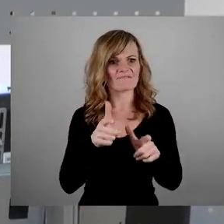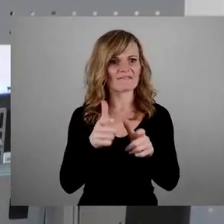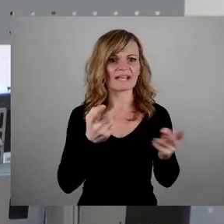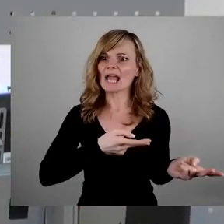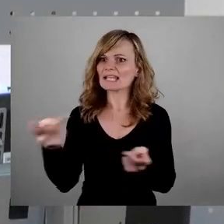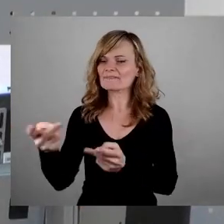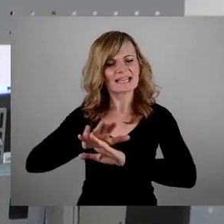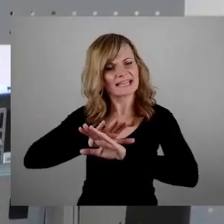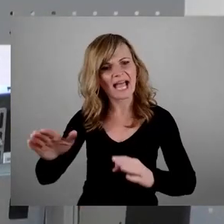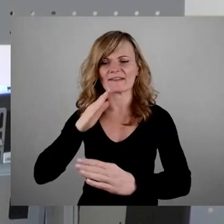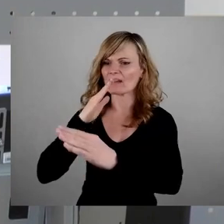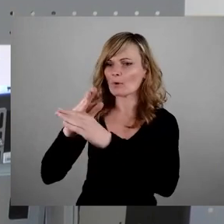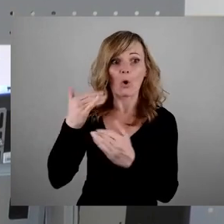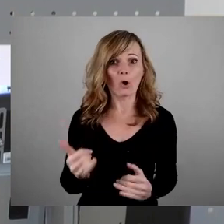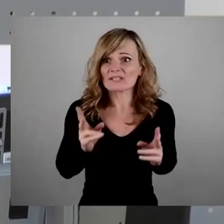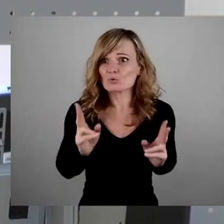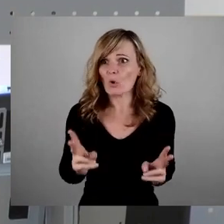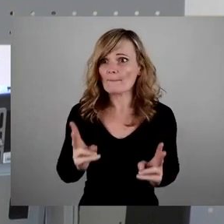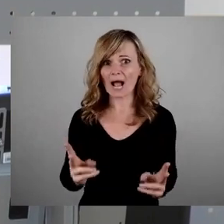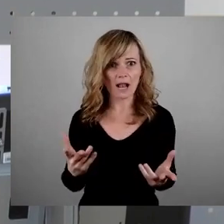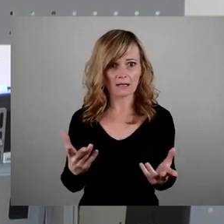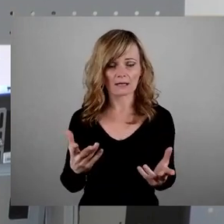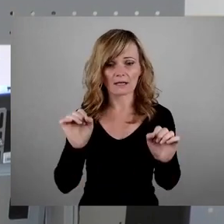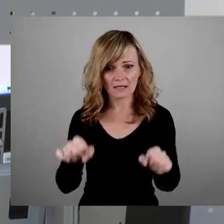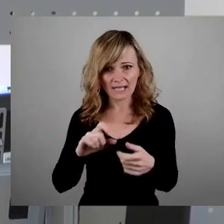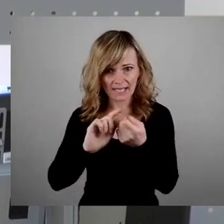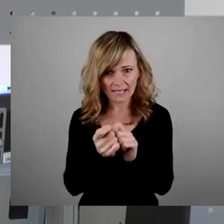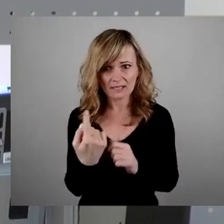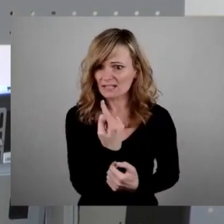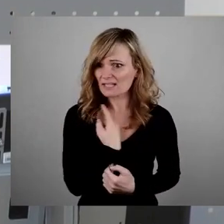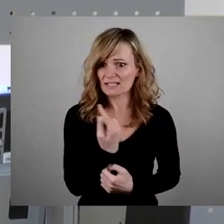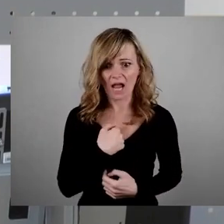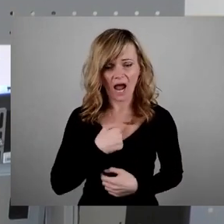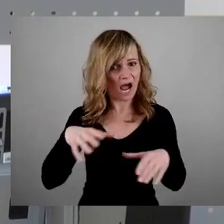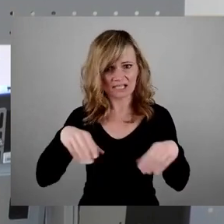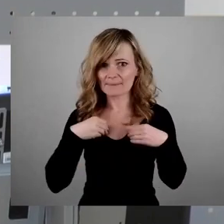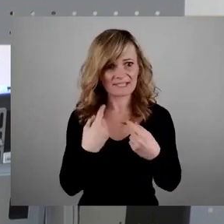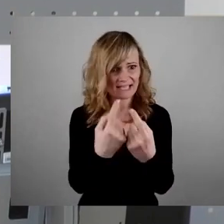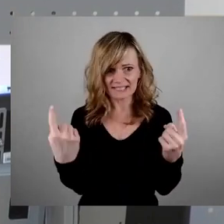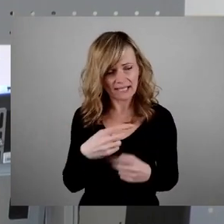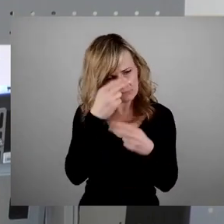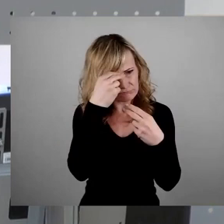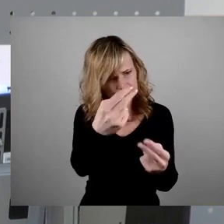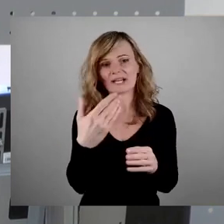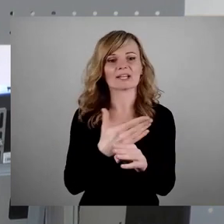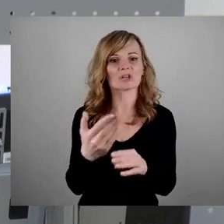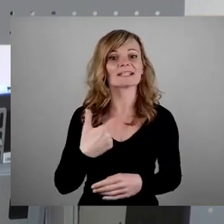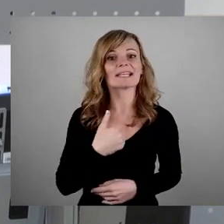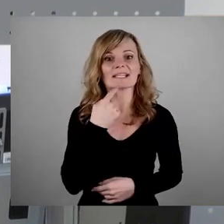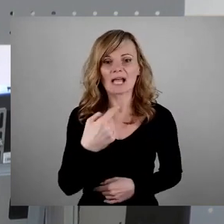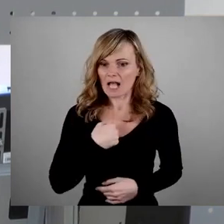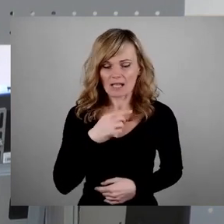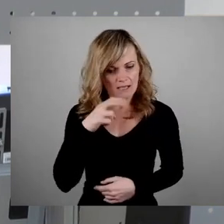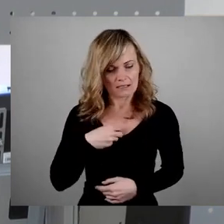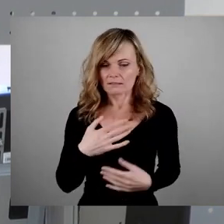Normalität. Kann sich ändern. Ich akzeptiere jeden, der das für sich entscheidet. Ich sage immer noch, ich bin